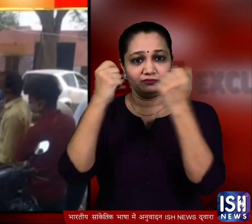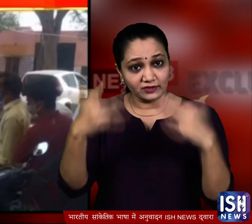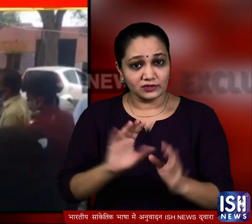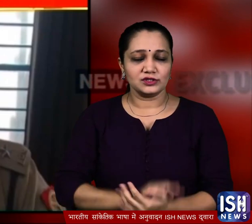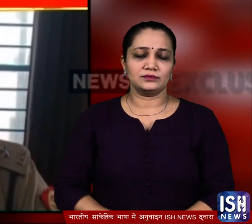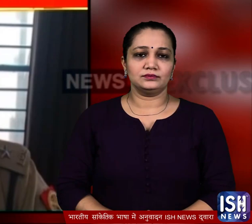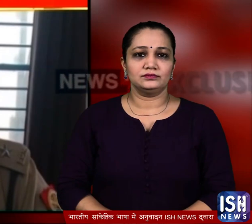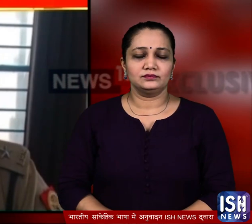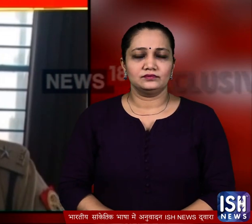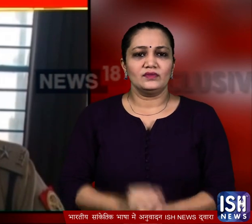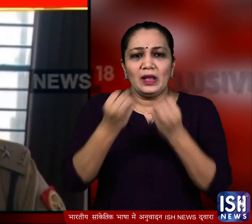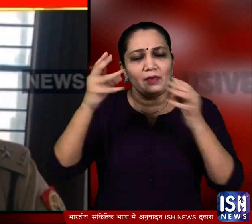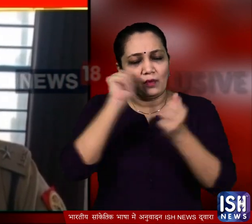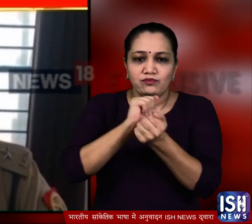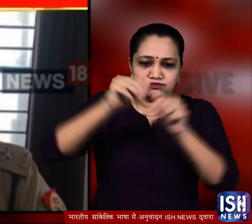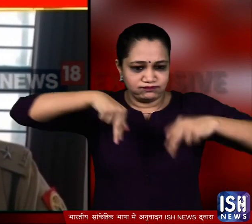भी हुई